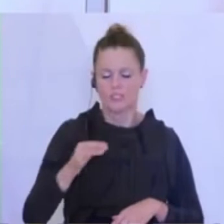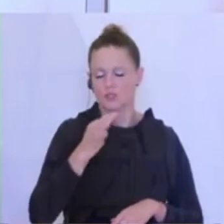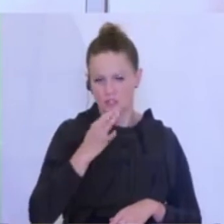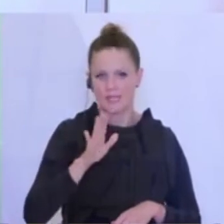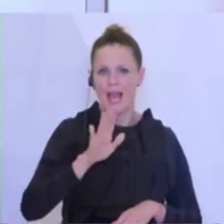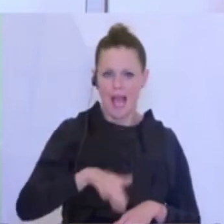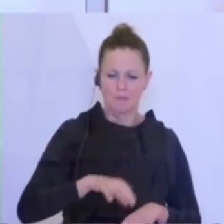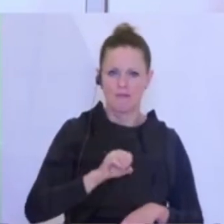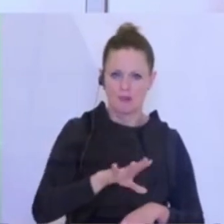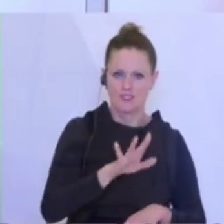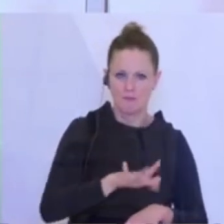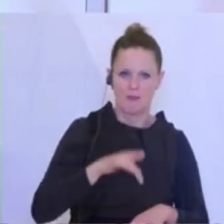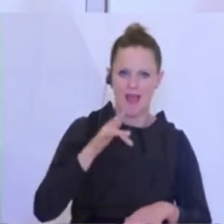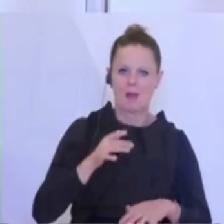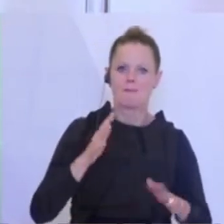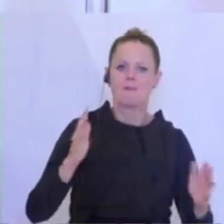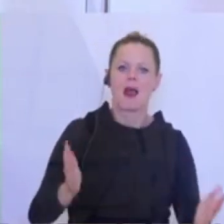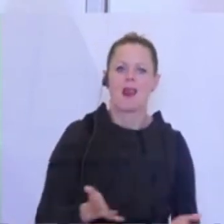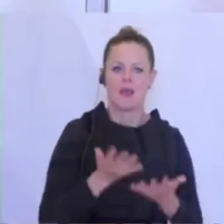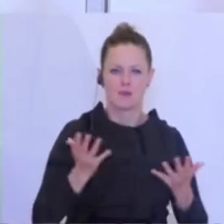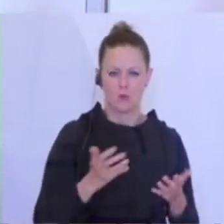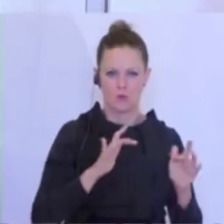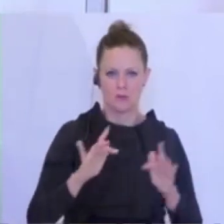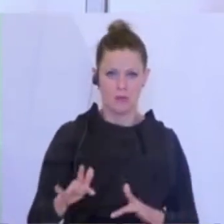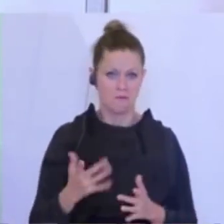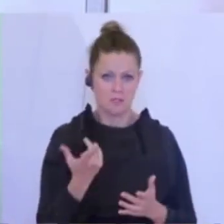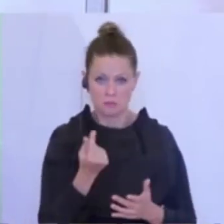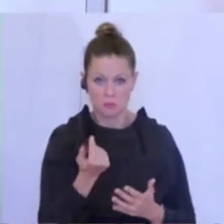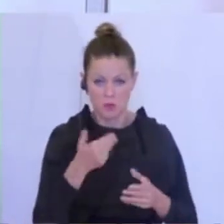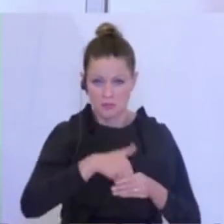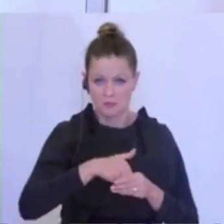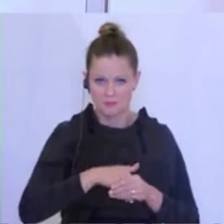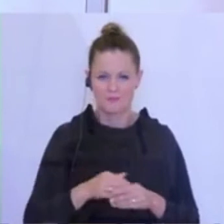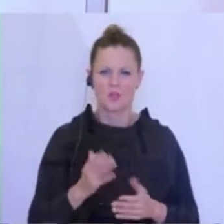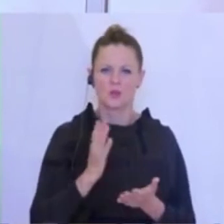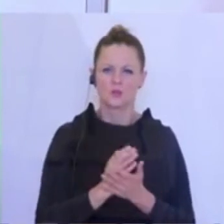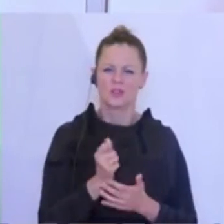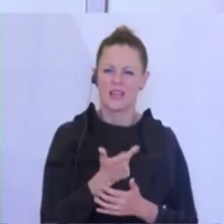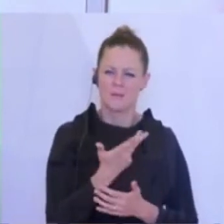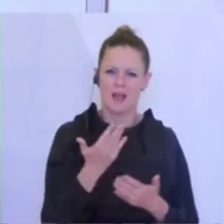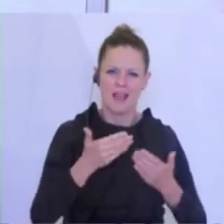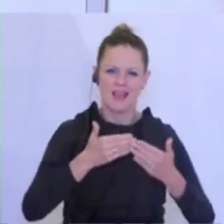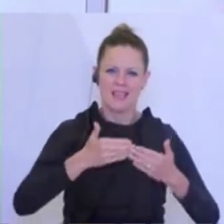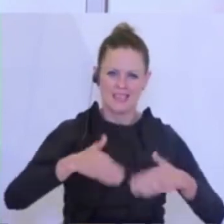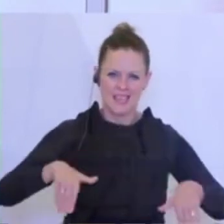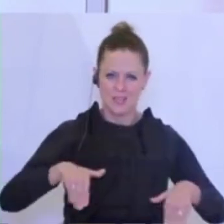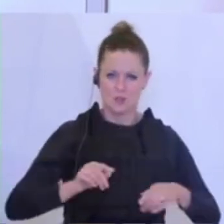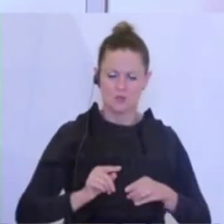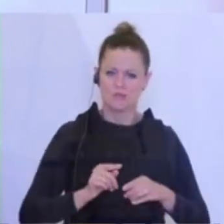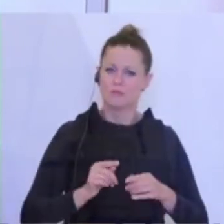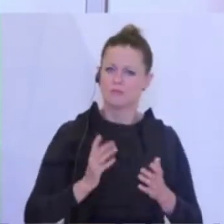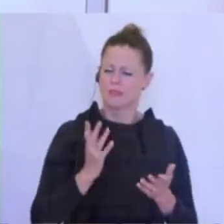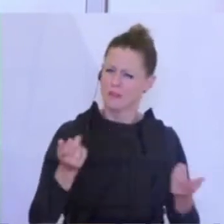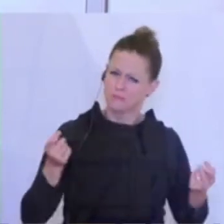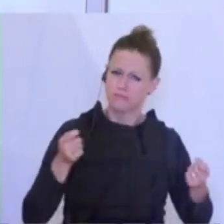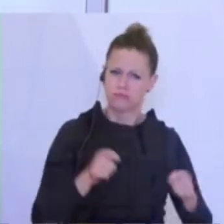Mai Erleichterungen. Was bedeutet das? Es sind derzeit einige Grenzübergänge zum Beispiel vollkommen geschlossen. Es